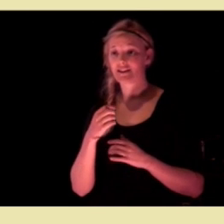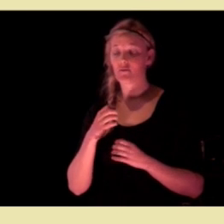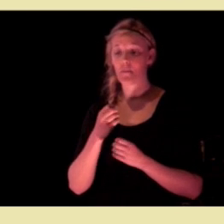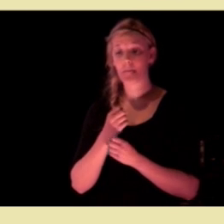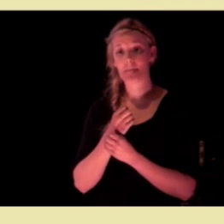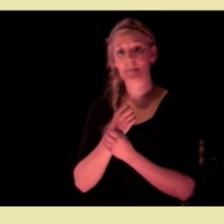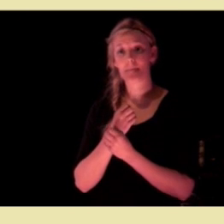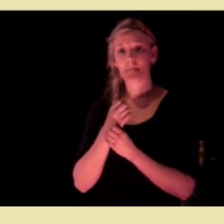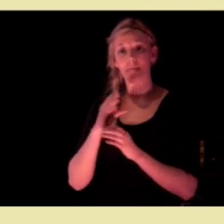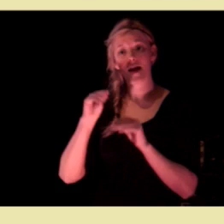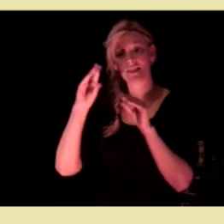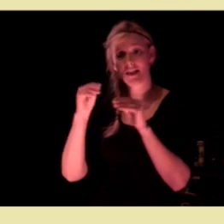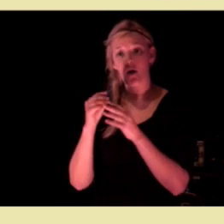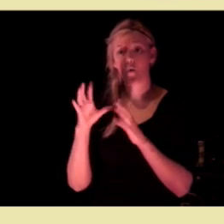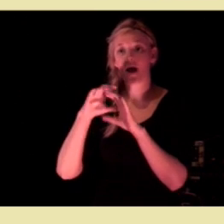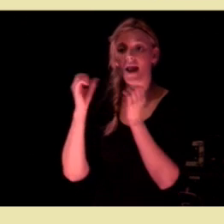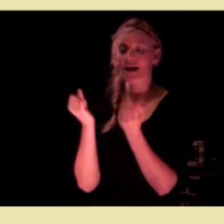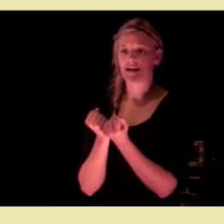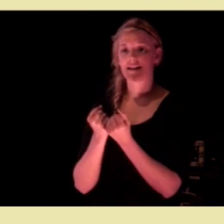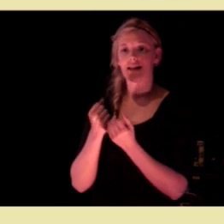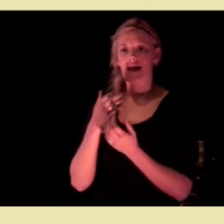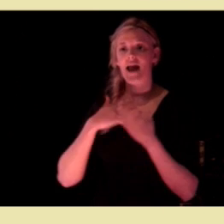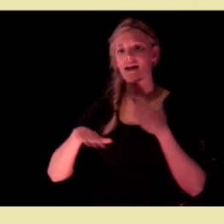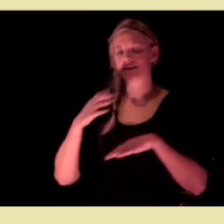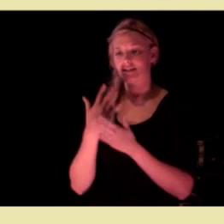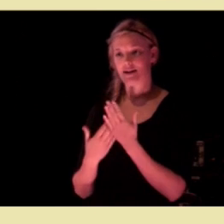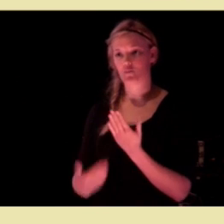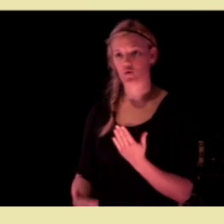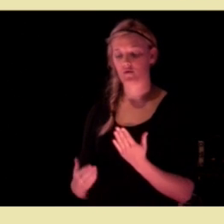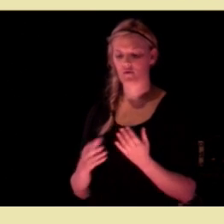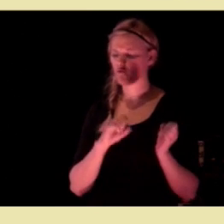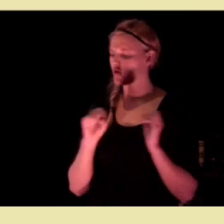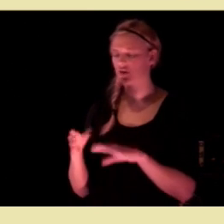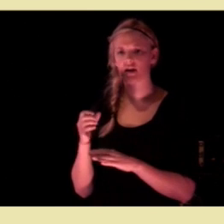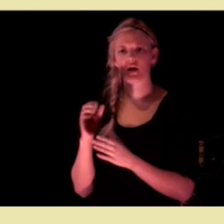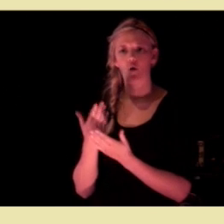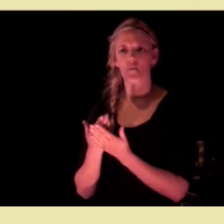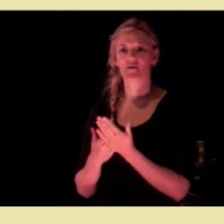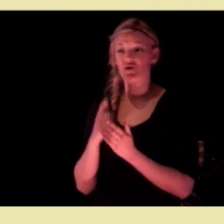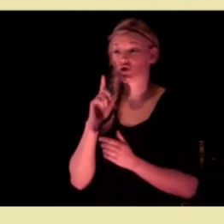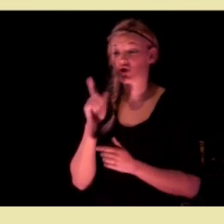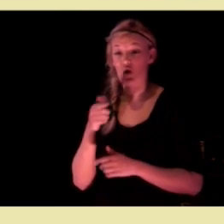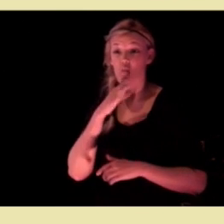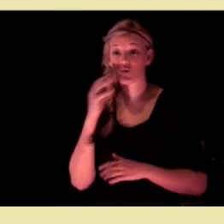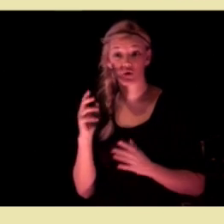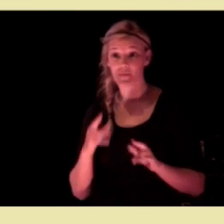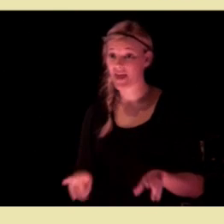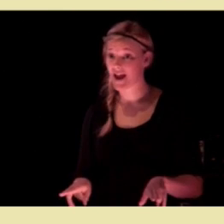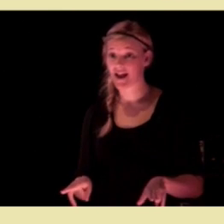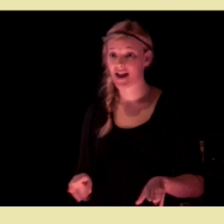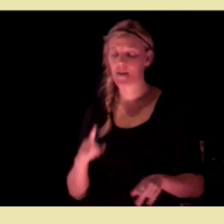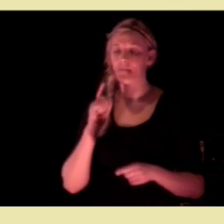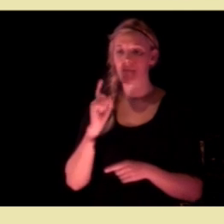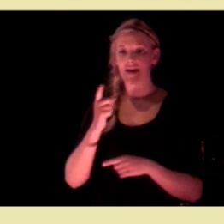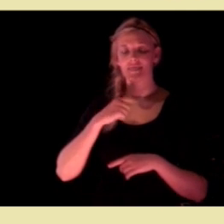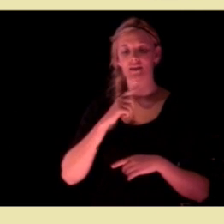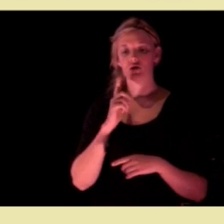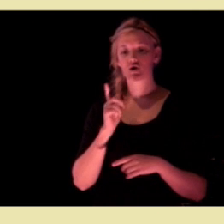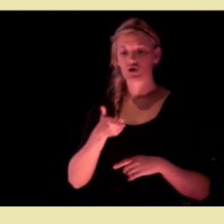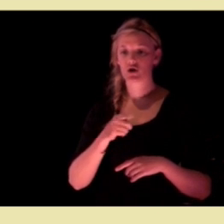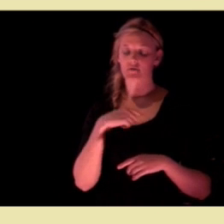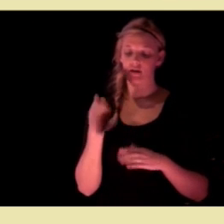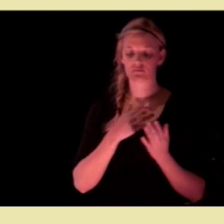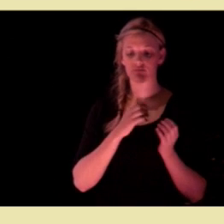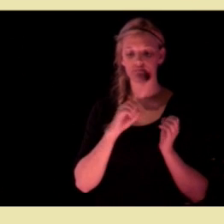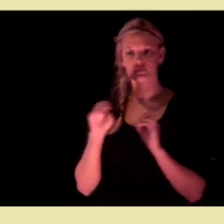og bedre tjenestetilbud. Vi flytter ikke oppgaver til kommunene for moroskyld, vi flytter oppgaver til kommunene